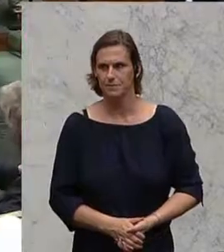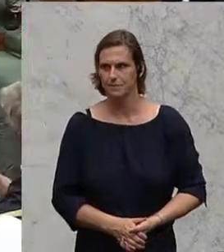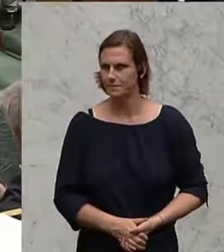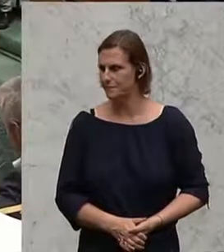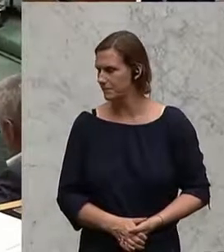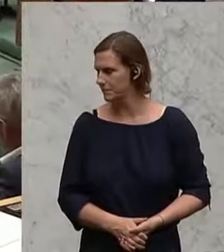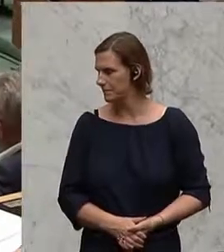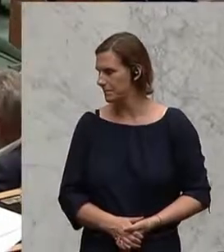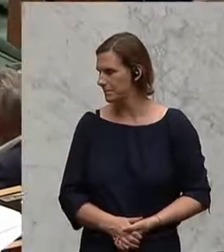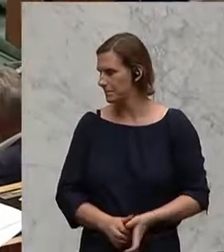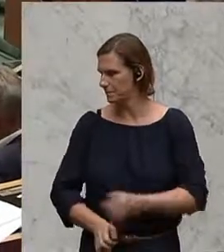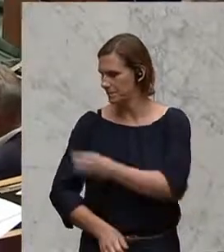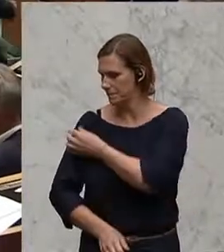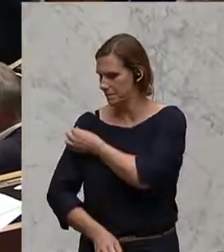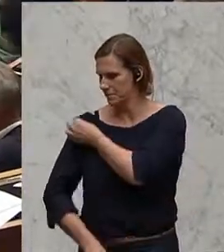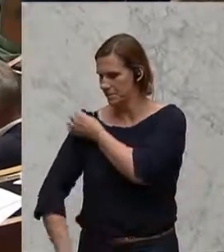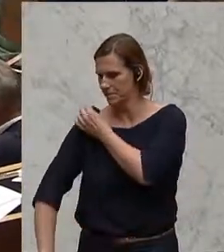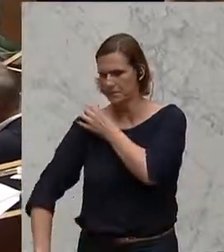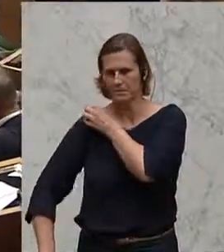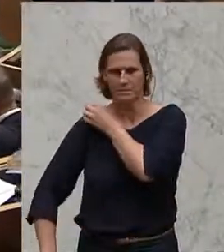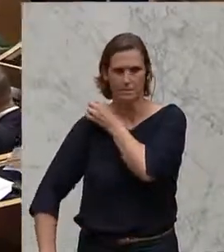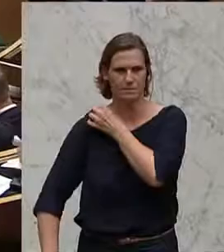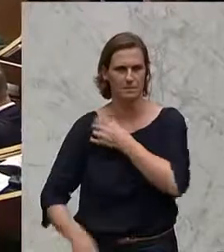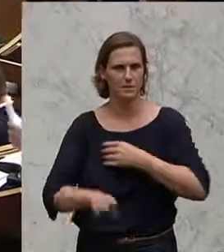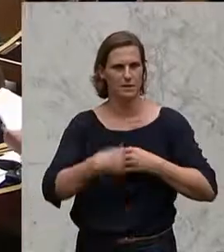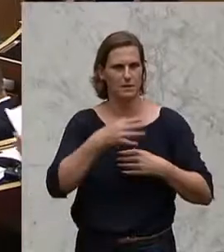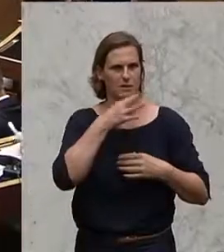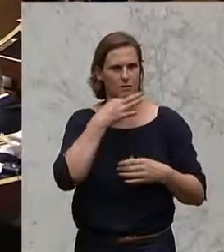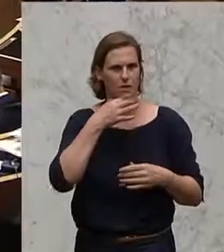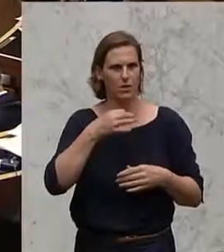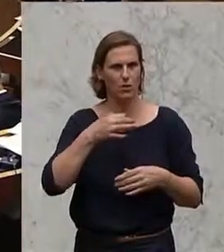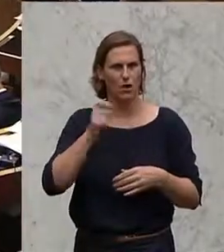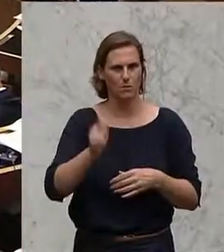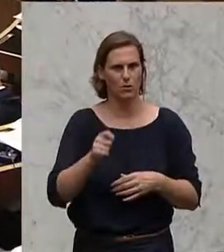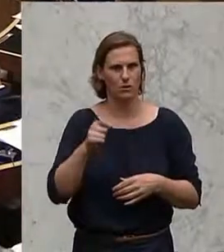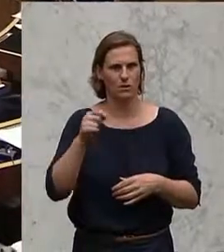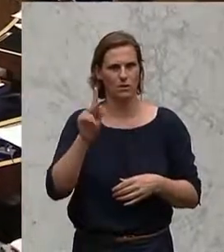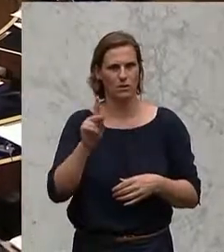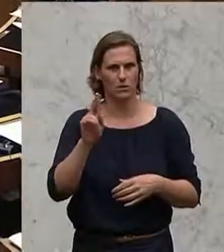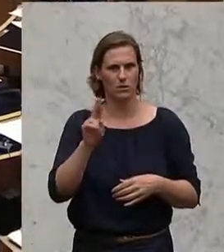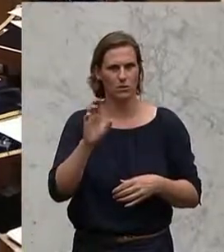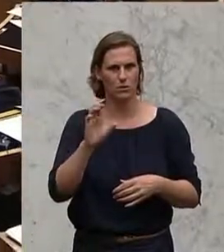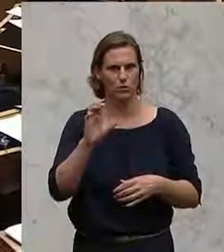Applaus Der Lehrermangel sei jetzt schon spürbar. Es brauche hier Maßnahmen, so FPÖ-Bildungssprecher Wendelin Mölz. übernommen, dann übernommen, Untertitelung